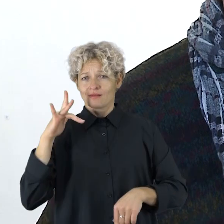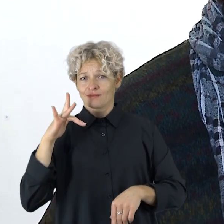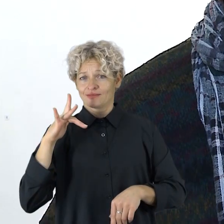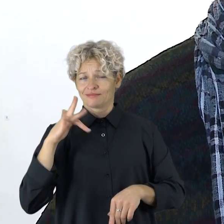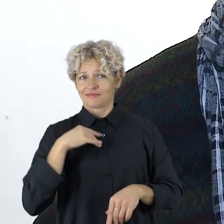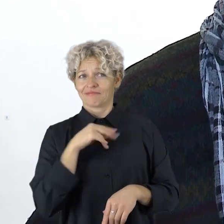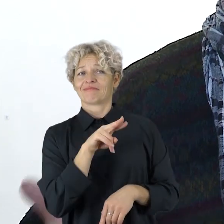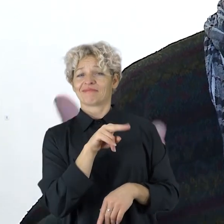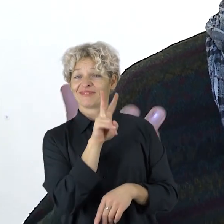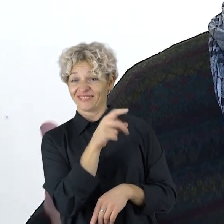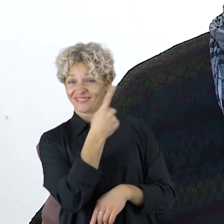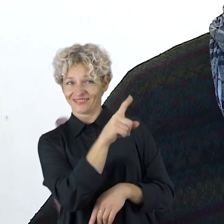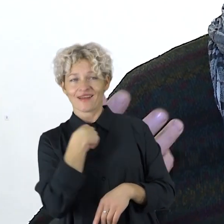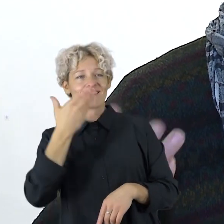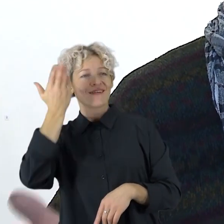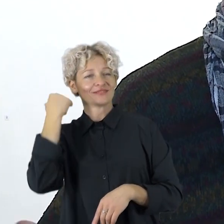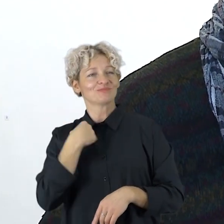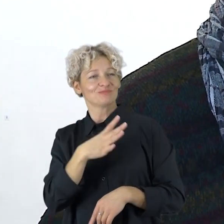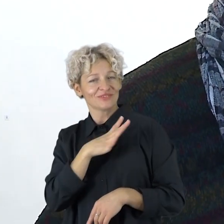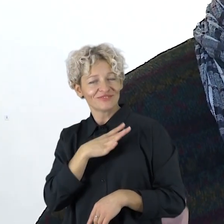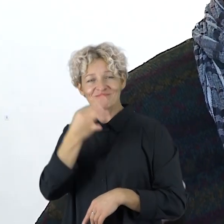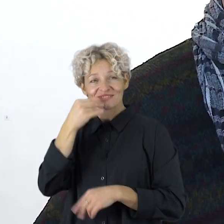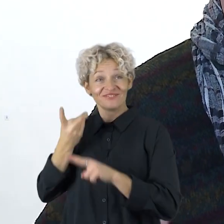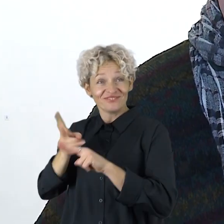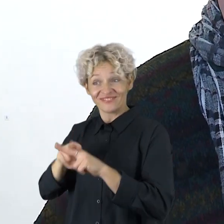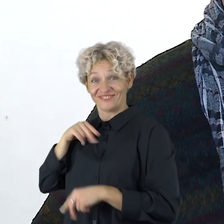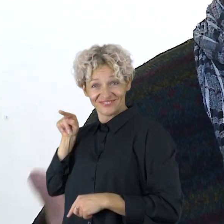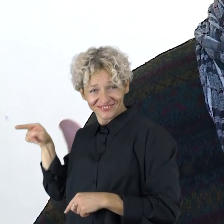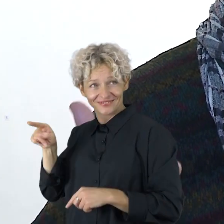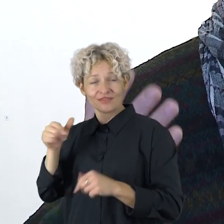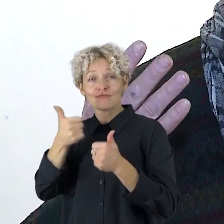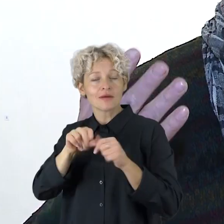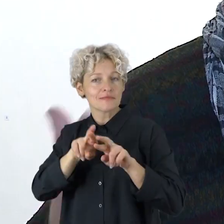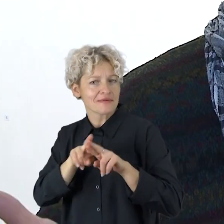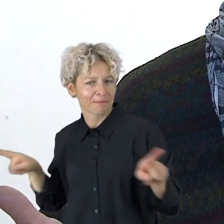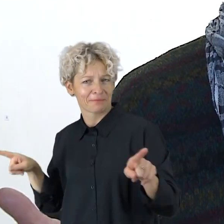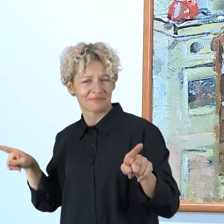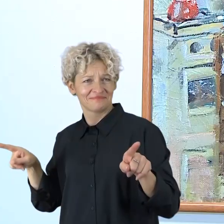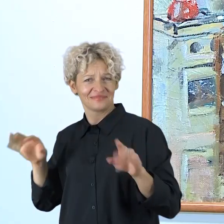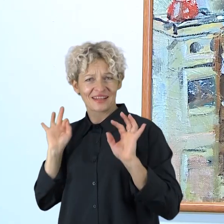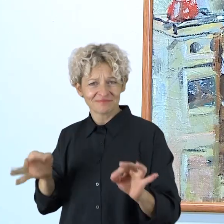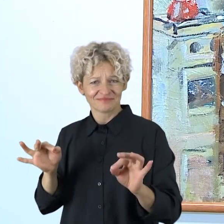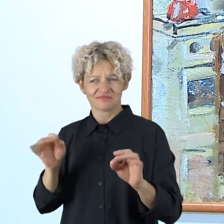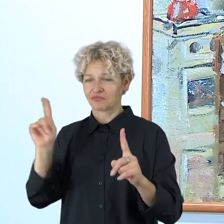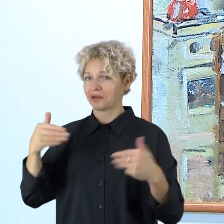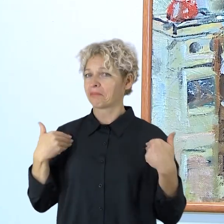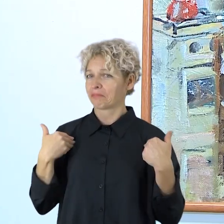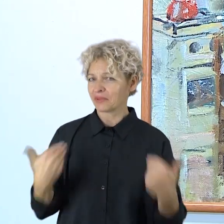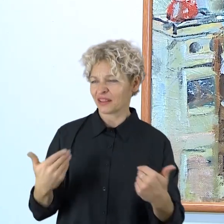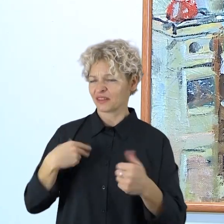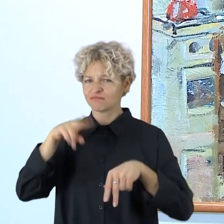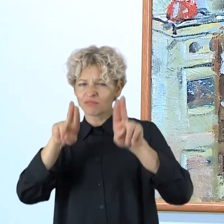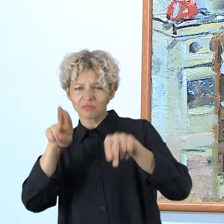ir kvapą pajausi. Ir būtent pas profesorių tai buvo tokios drąsiai ir matyti tas potepis, toks